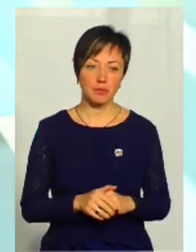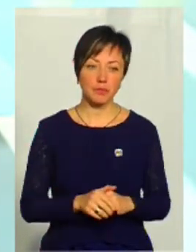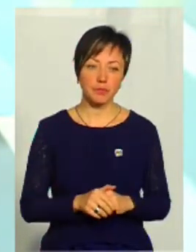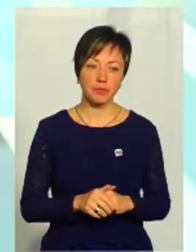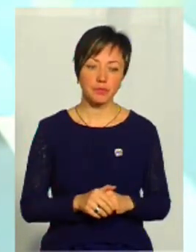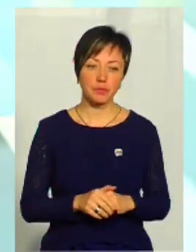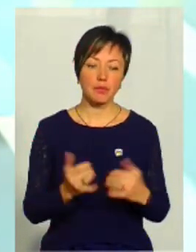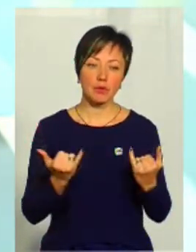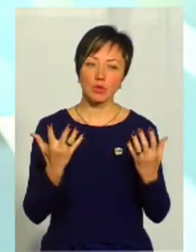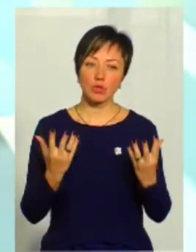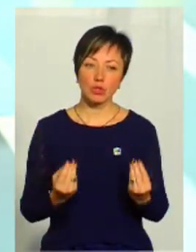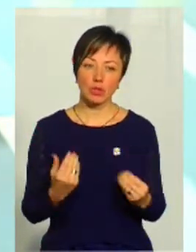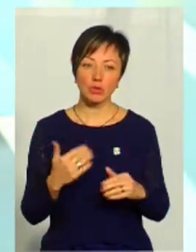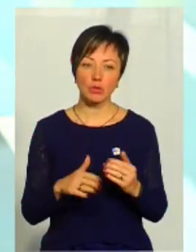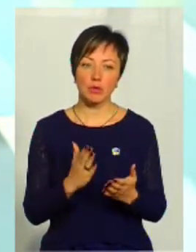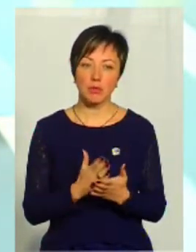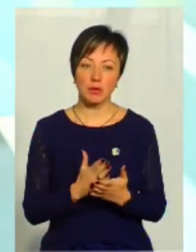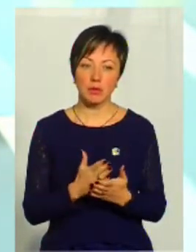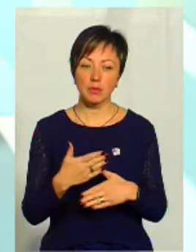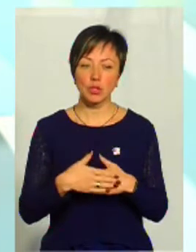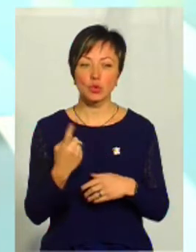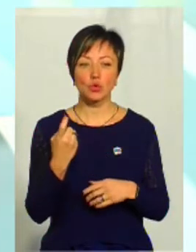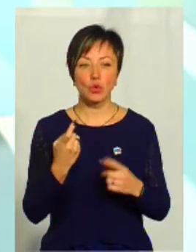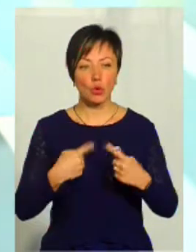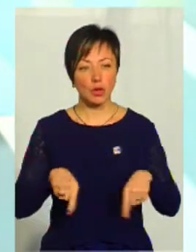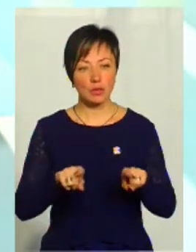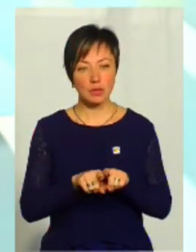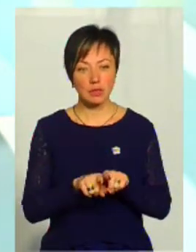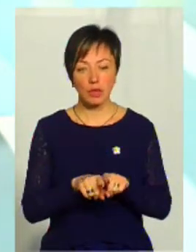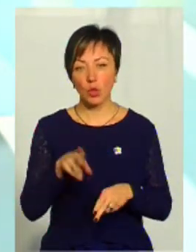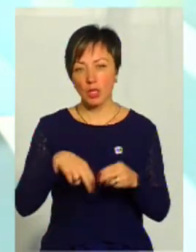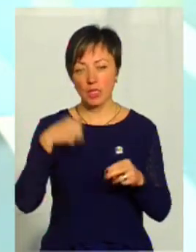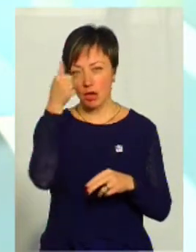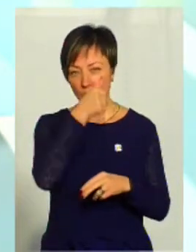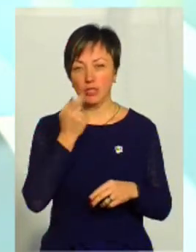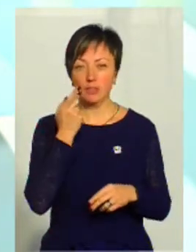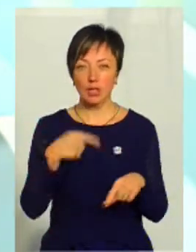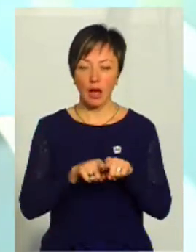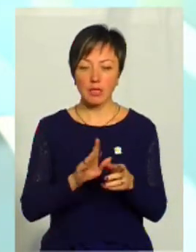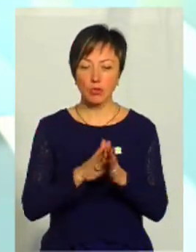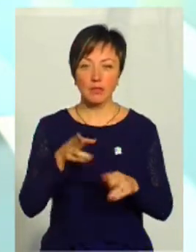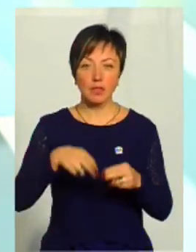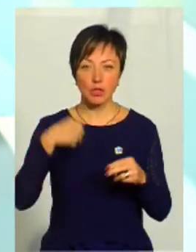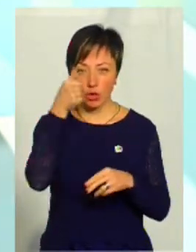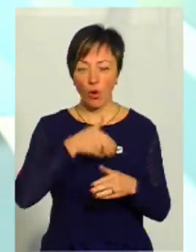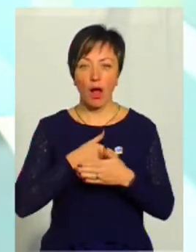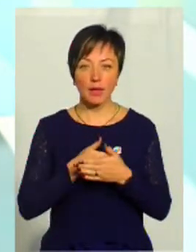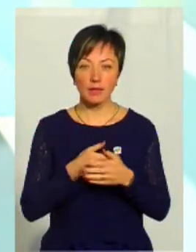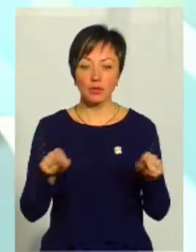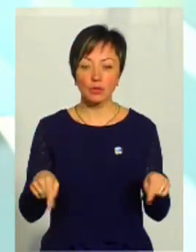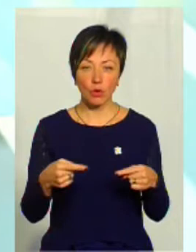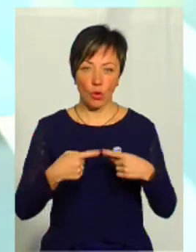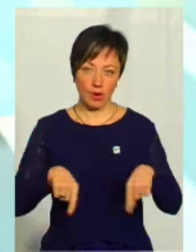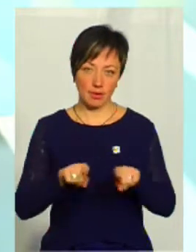зареєстровано за весь рік. На сьогоднішній день вже майже 100 організацій. Думаю, до кінця року, зазвичай така тенденція, кінці року активність